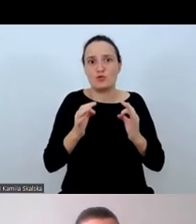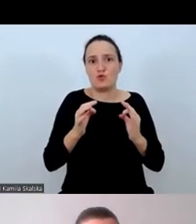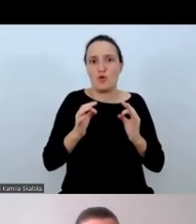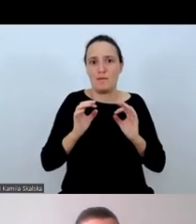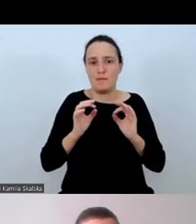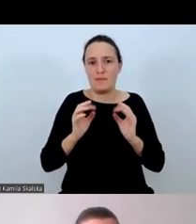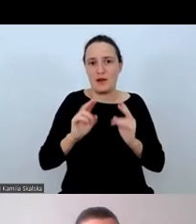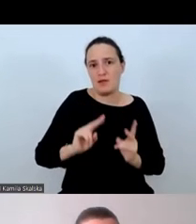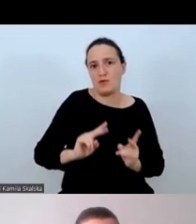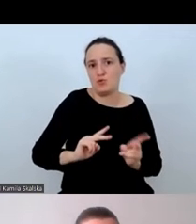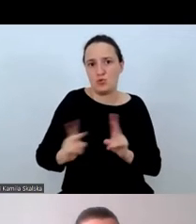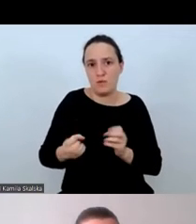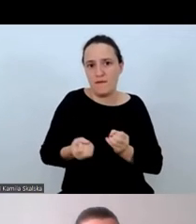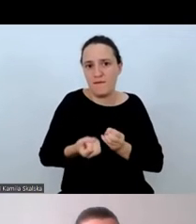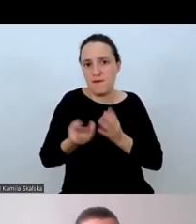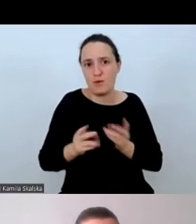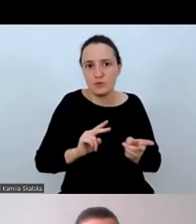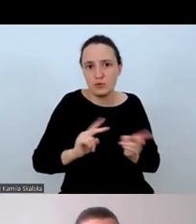tłumaczenia.